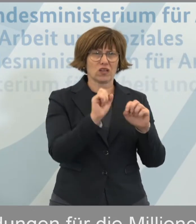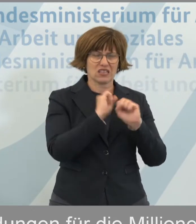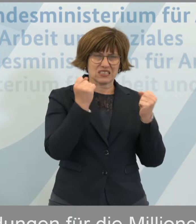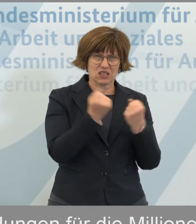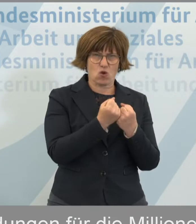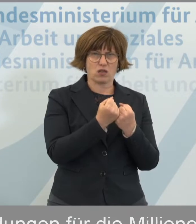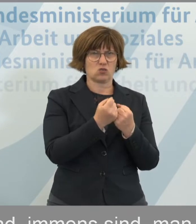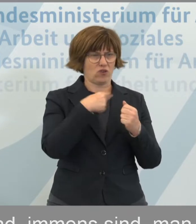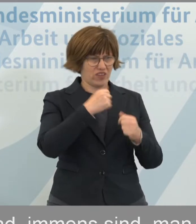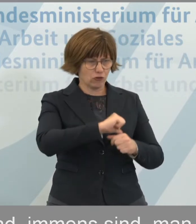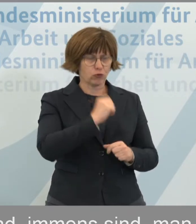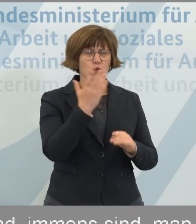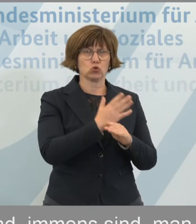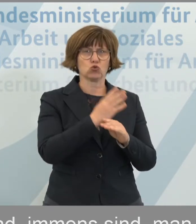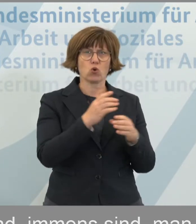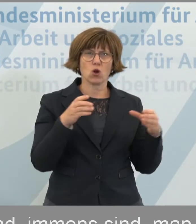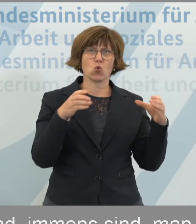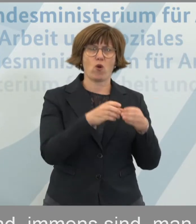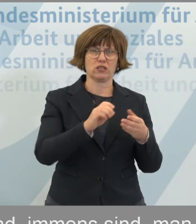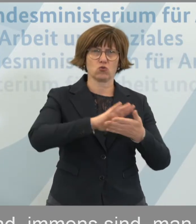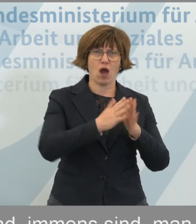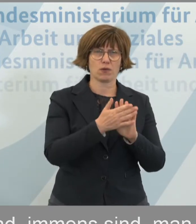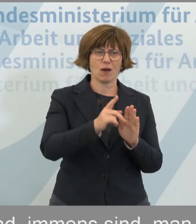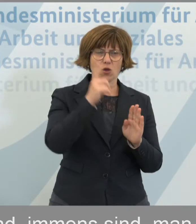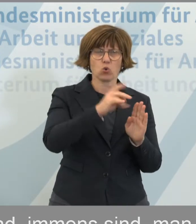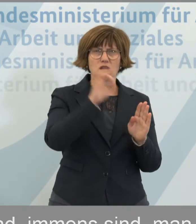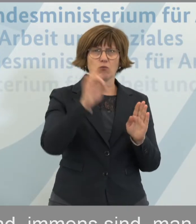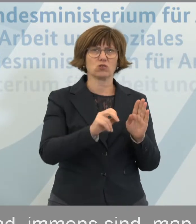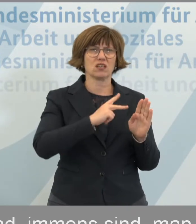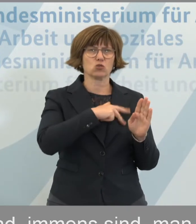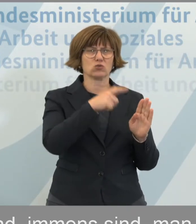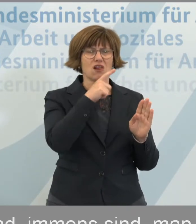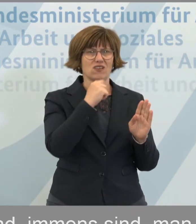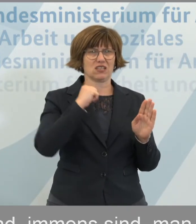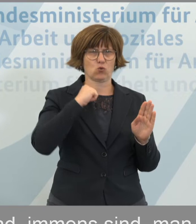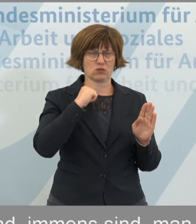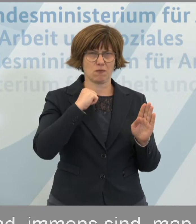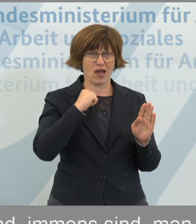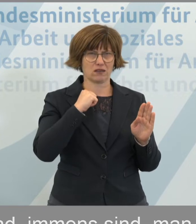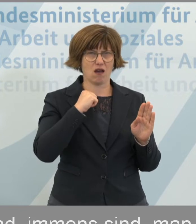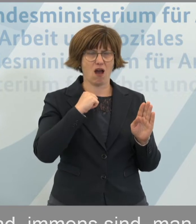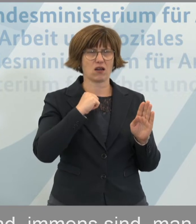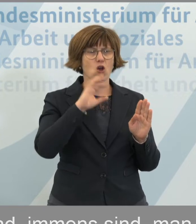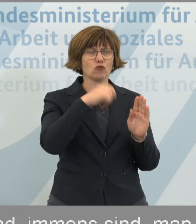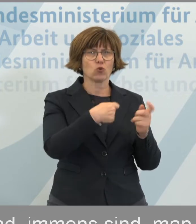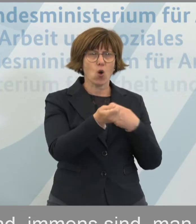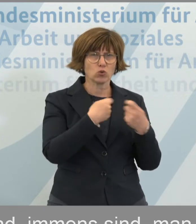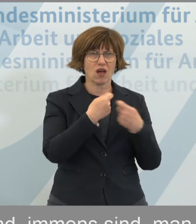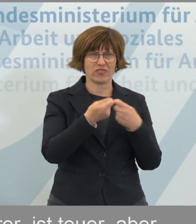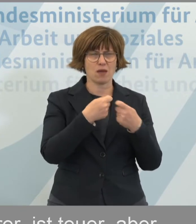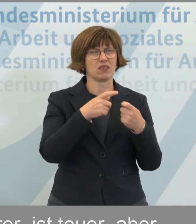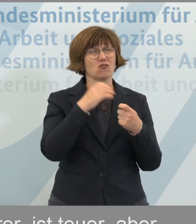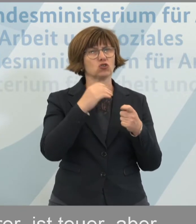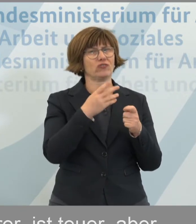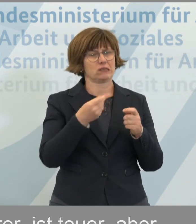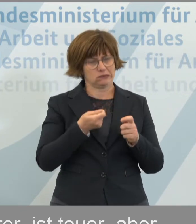recht frühzeitig in der Koalition beschlossen haben, 100 Prozent der Sozialversicherungsbeiträge für die Unternehmen zu